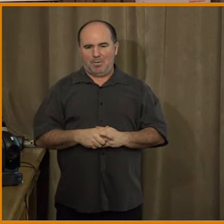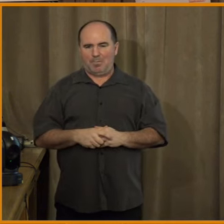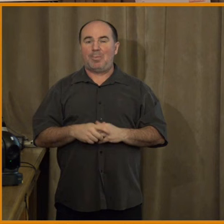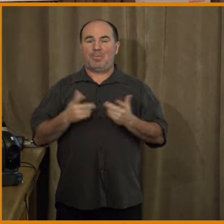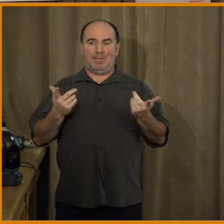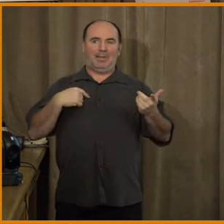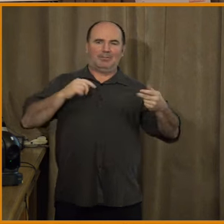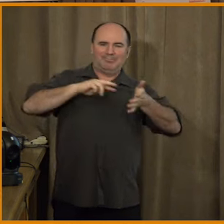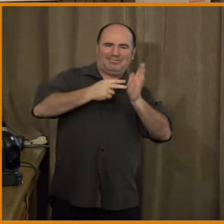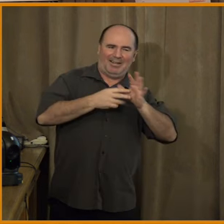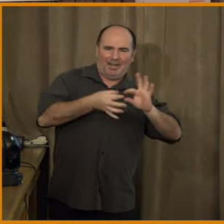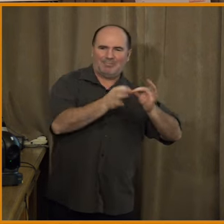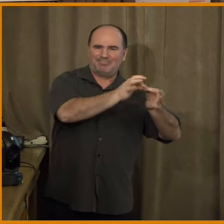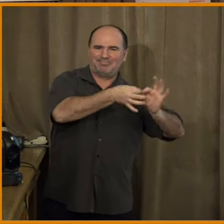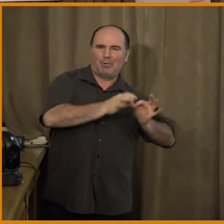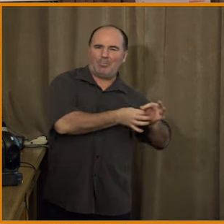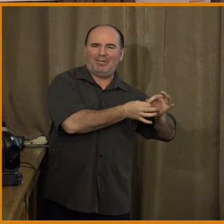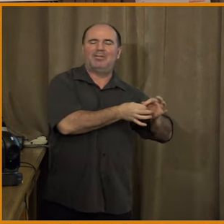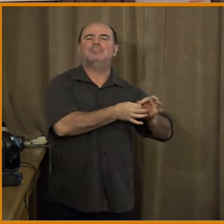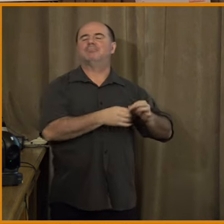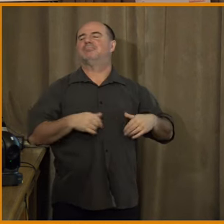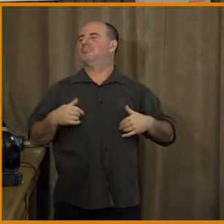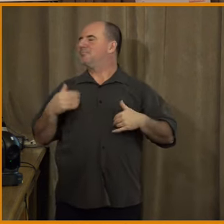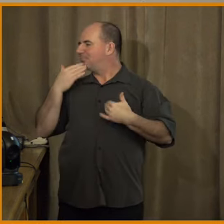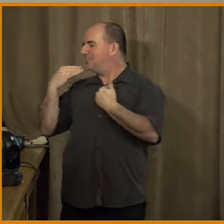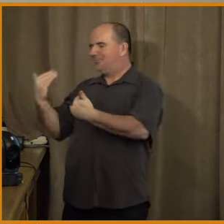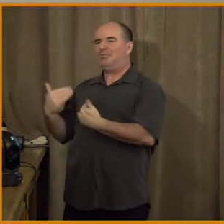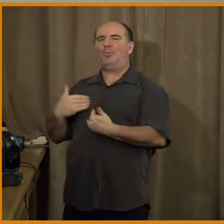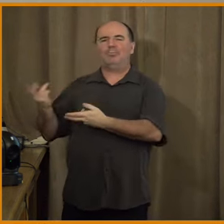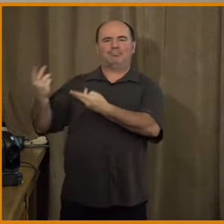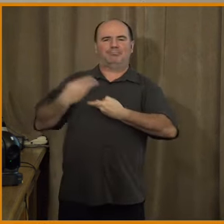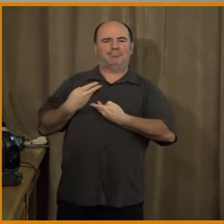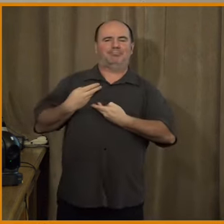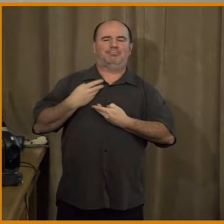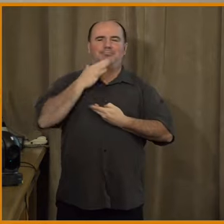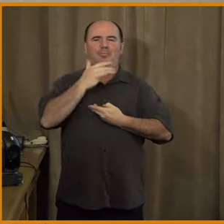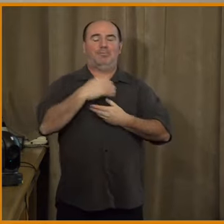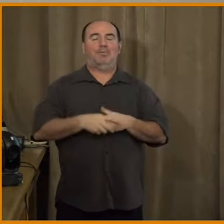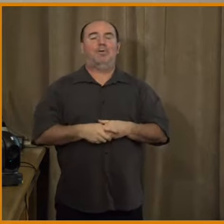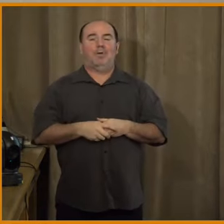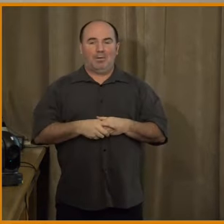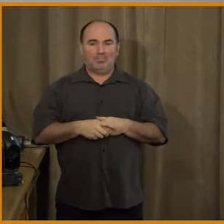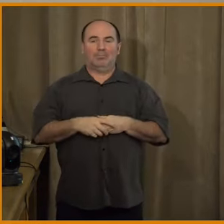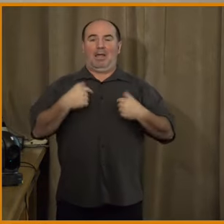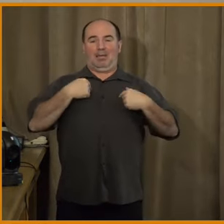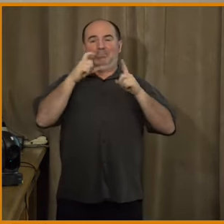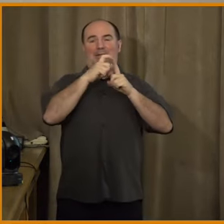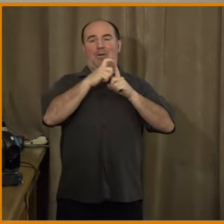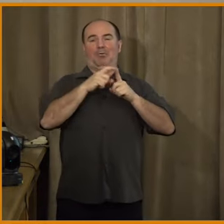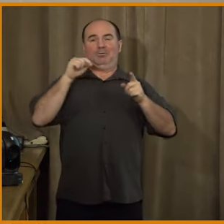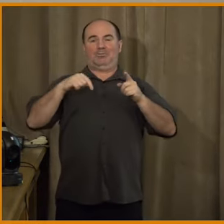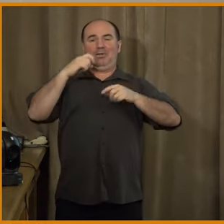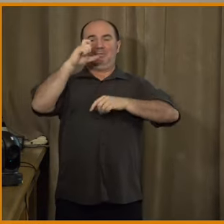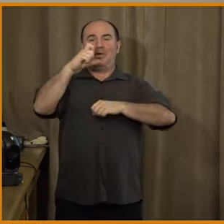náš vztah s technologií. Dobře, tak děkuju za slovo. Já teda taky děkuju za tu prezentaci. Demagog.cz ověřuje